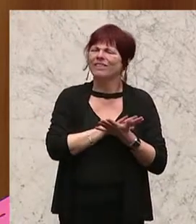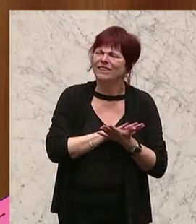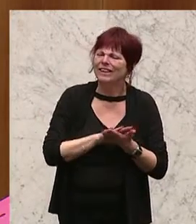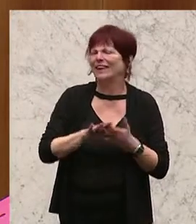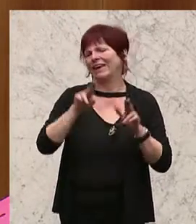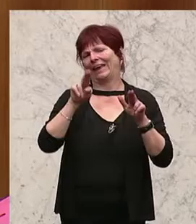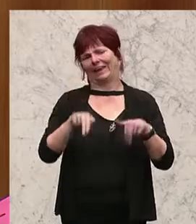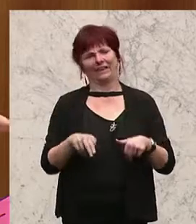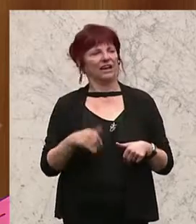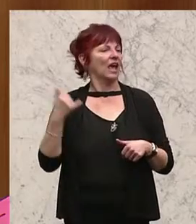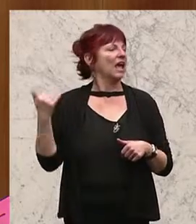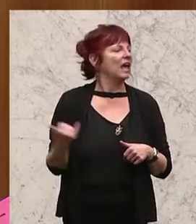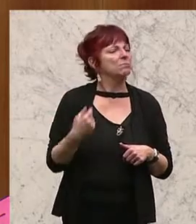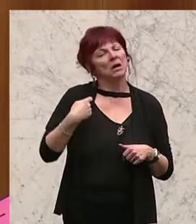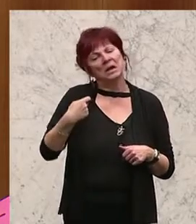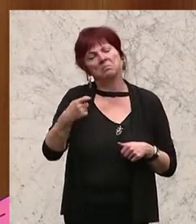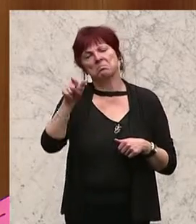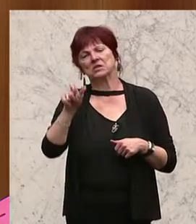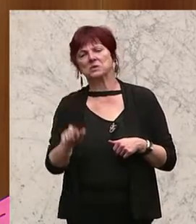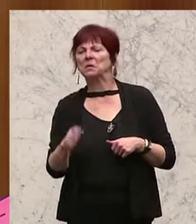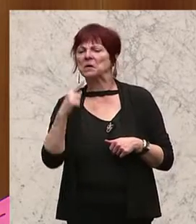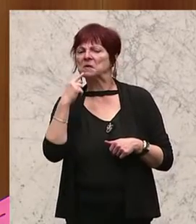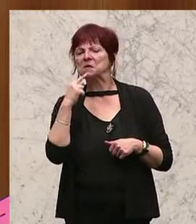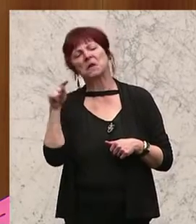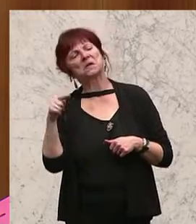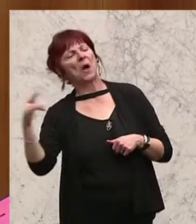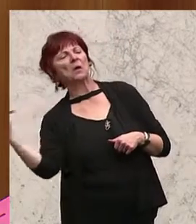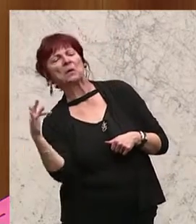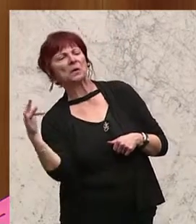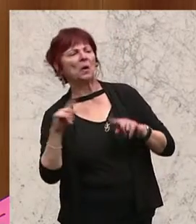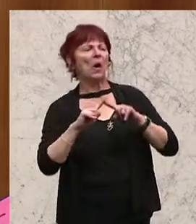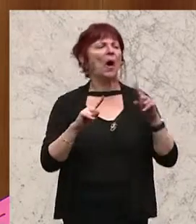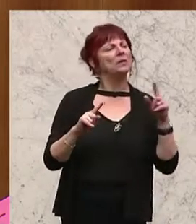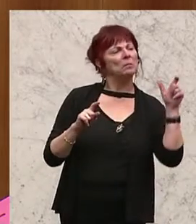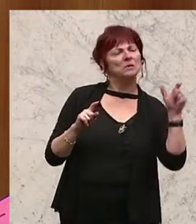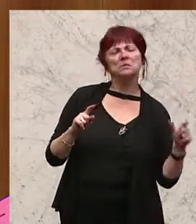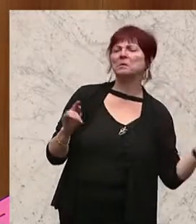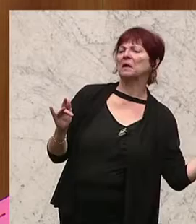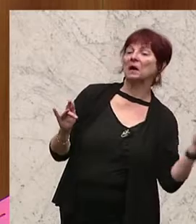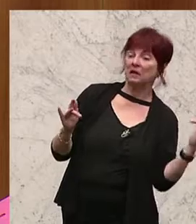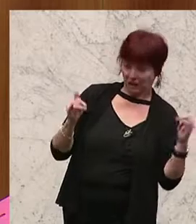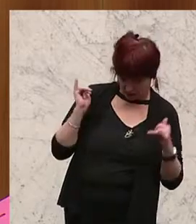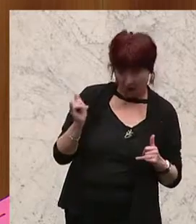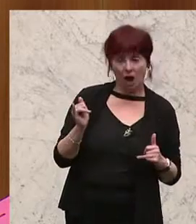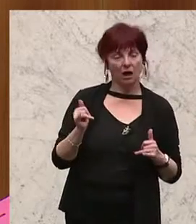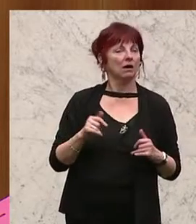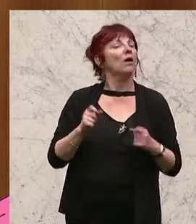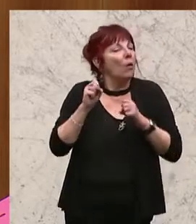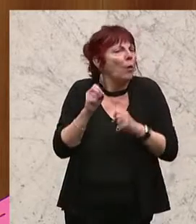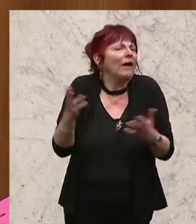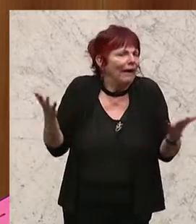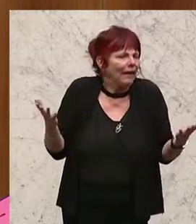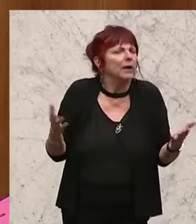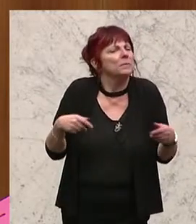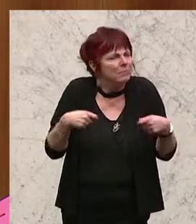immer jemanden geben, der das von dieser oder von jener Seite kritisiert. Okay, gehört dazu. Aber was haben wir getan?